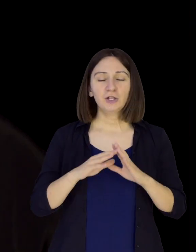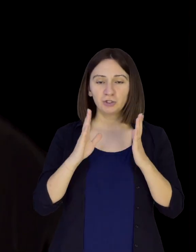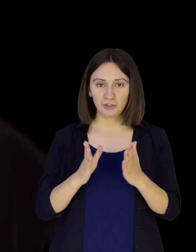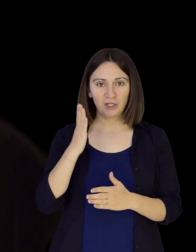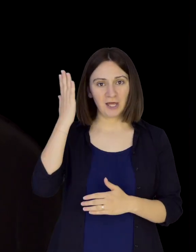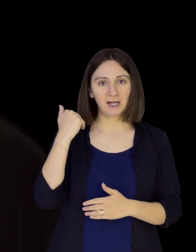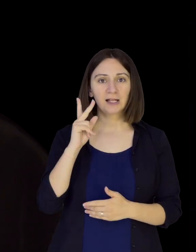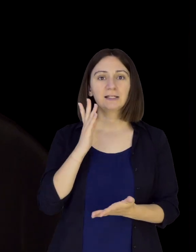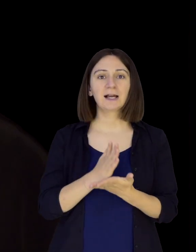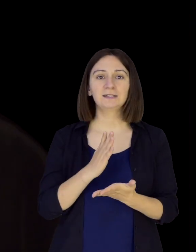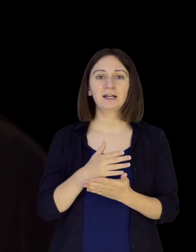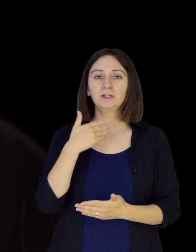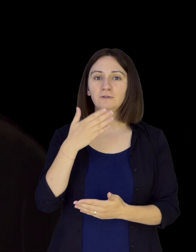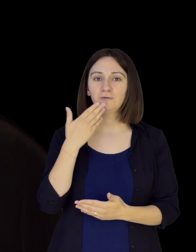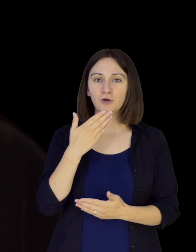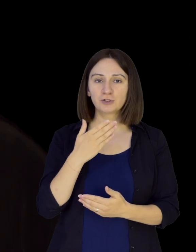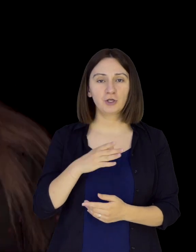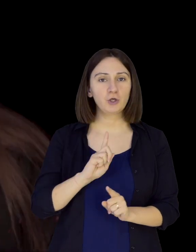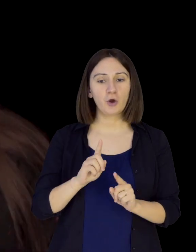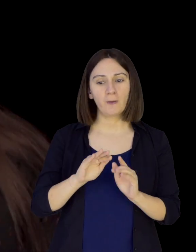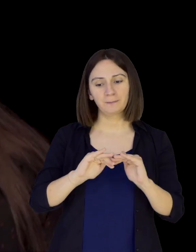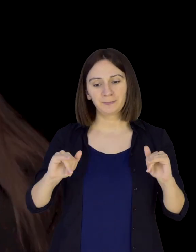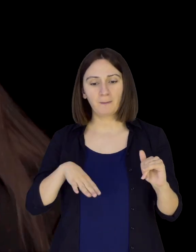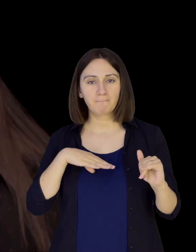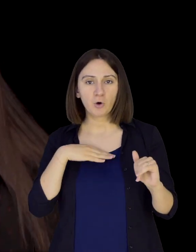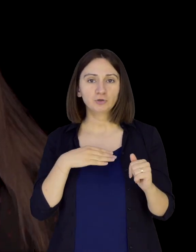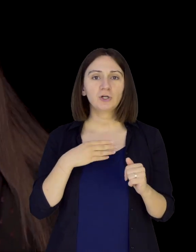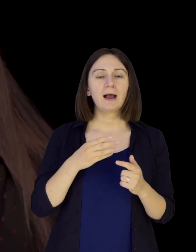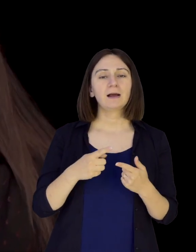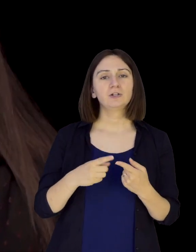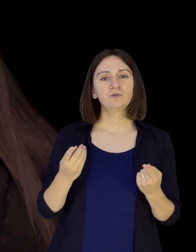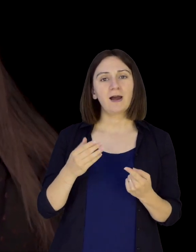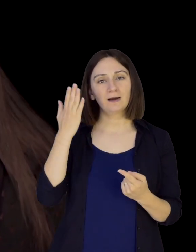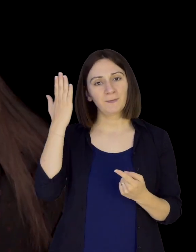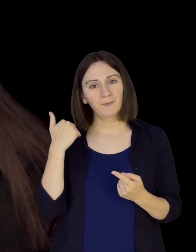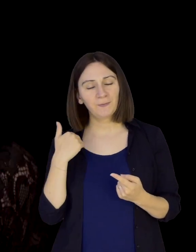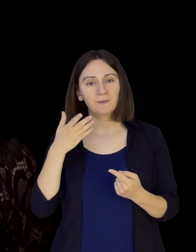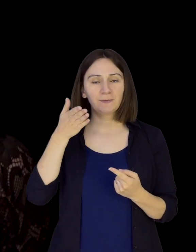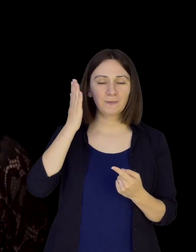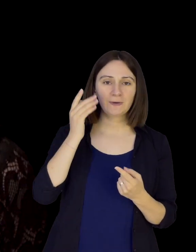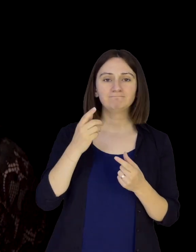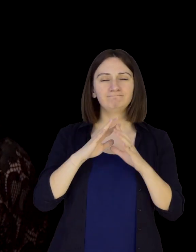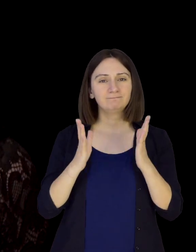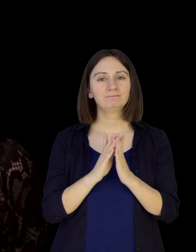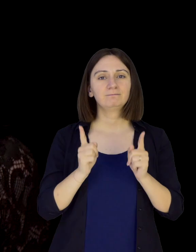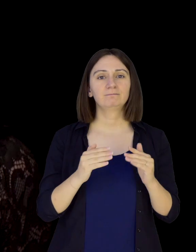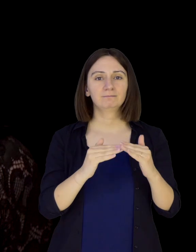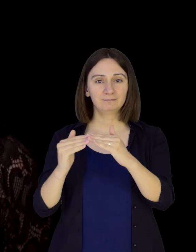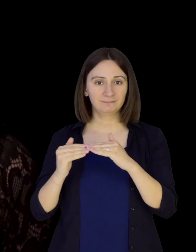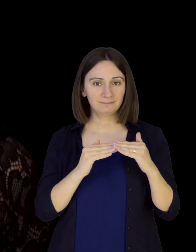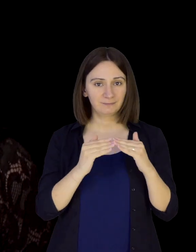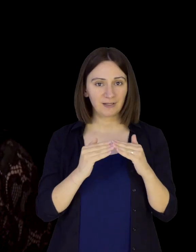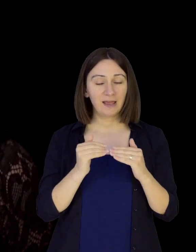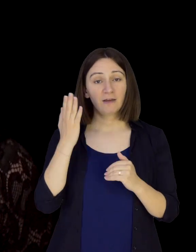Zëri i gjdo gruaje duhet të dëgjohet. Pavarësit shmoshës, aftësive apo identitetit. Përkesat e grave duhet